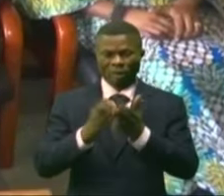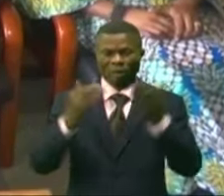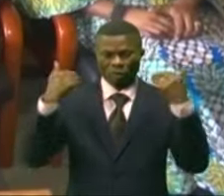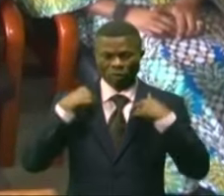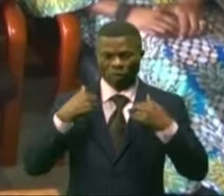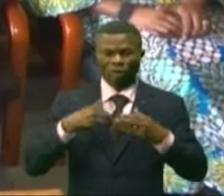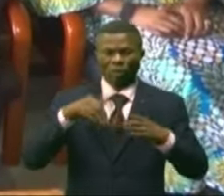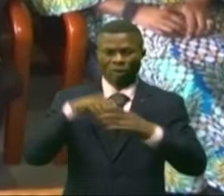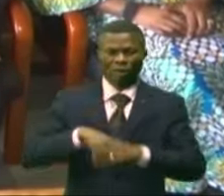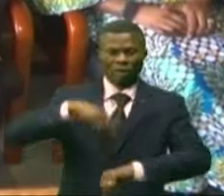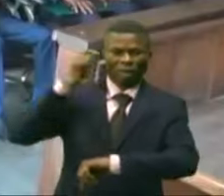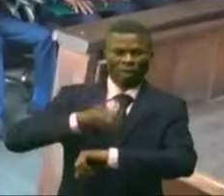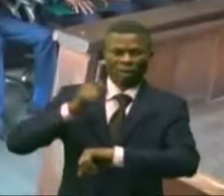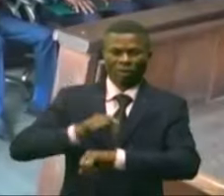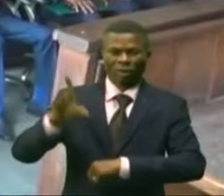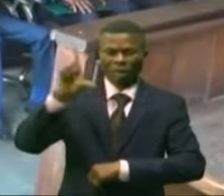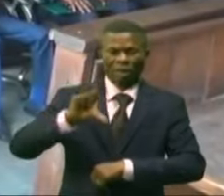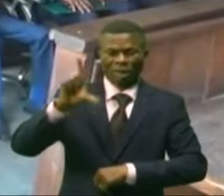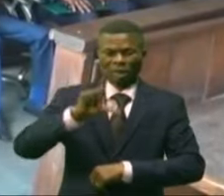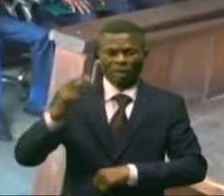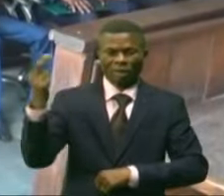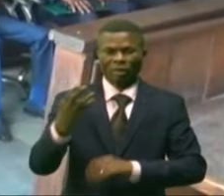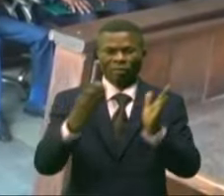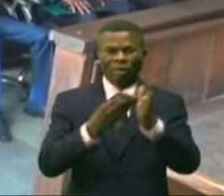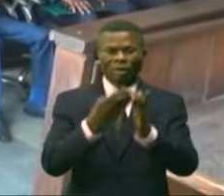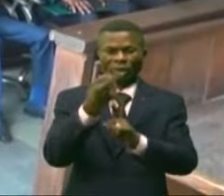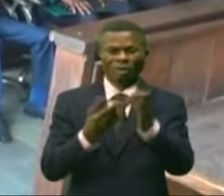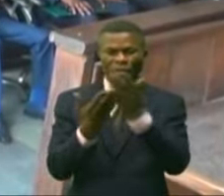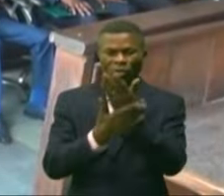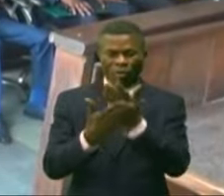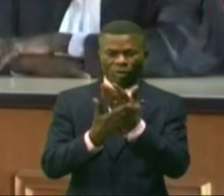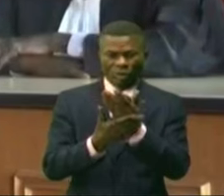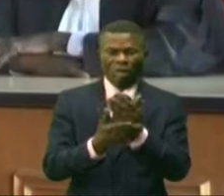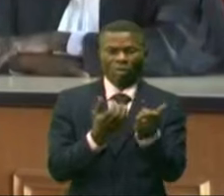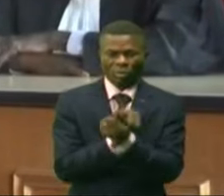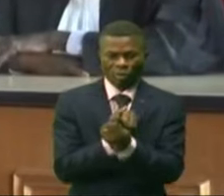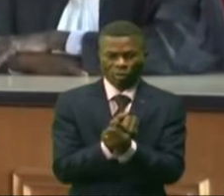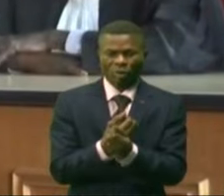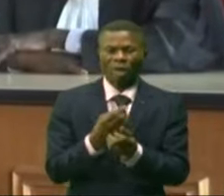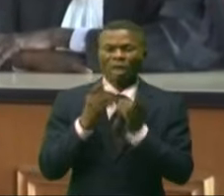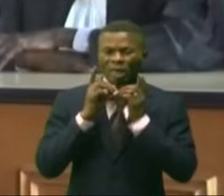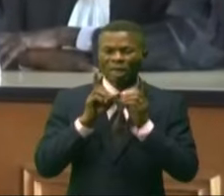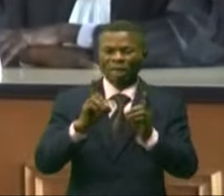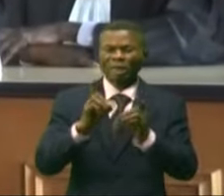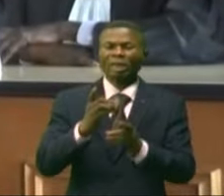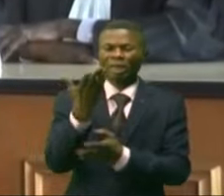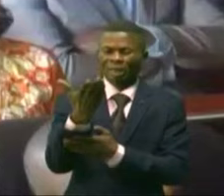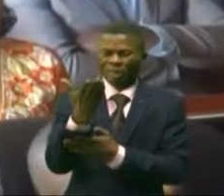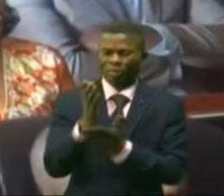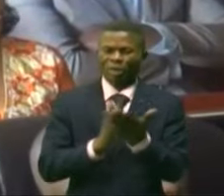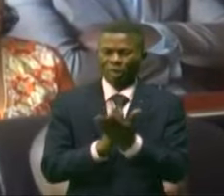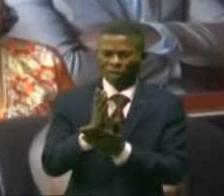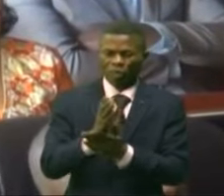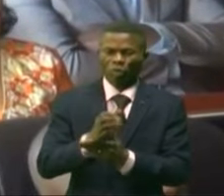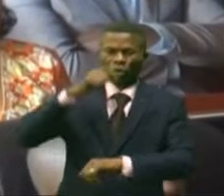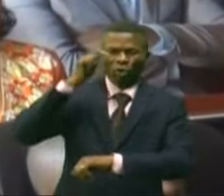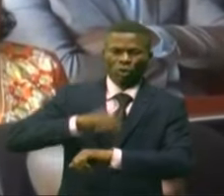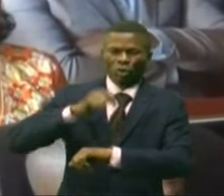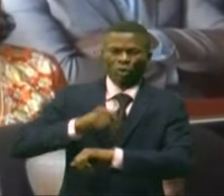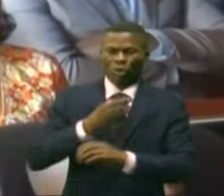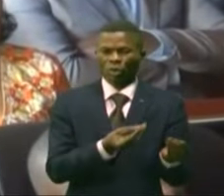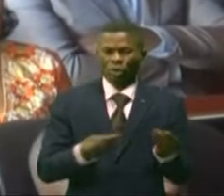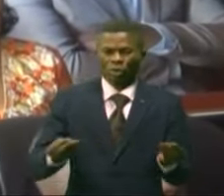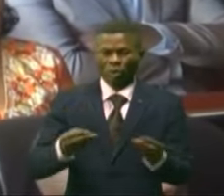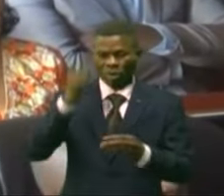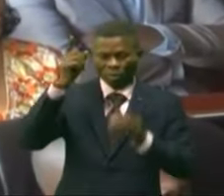'appel du Okatanga ce lundi 29 juillet 2024 pour se conformer à la déclaration de leur bien. Au cours de l'audience publique, présidée par le